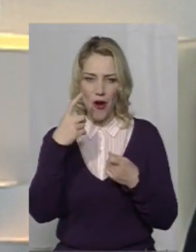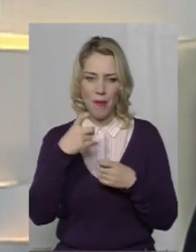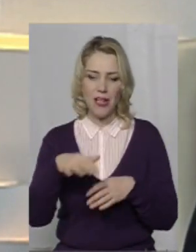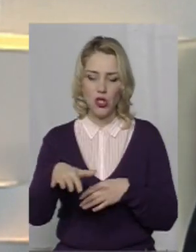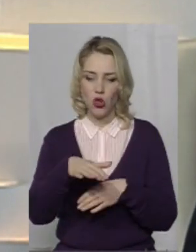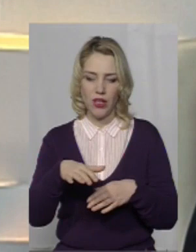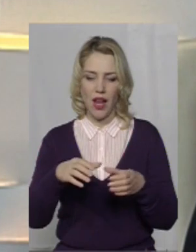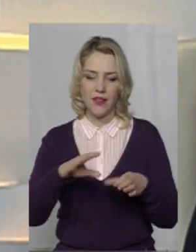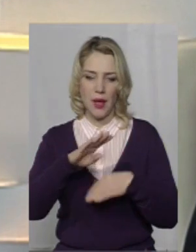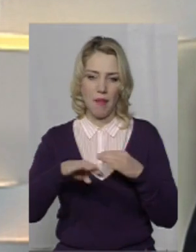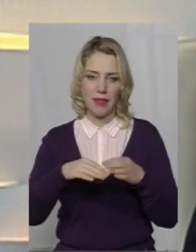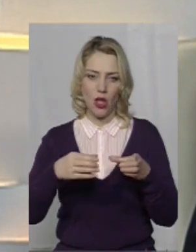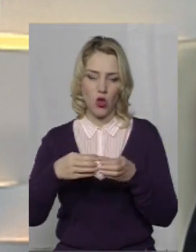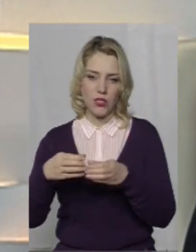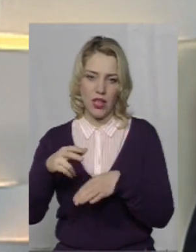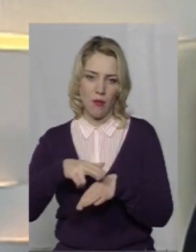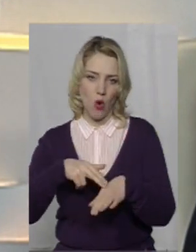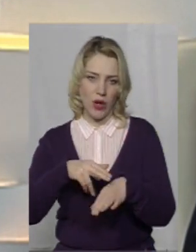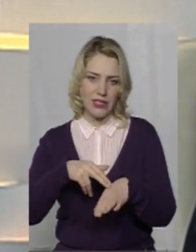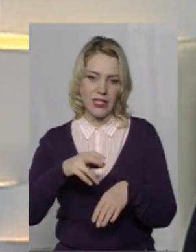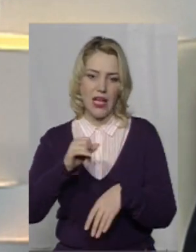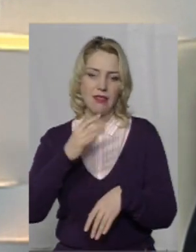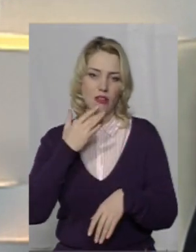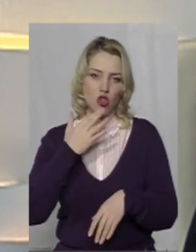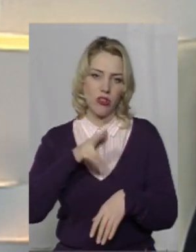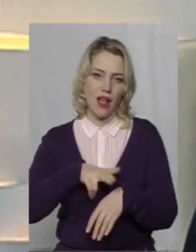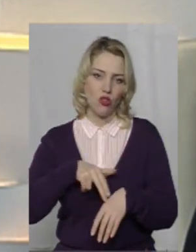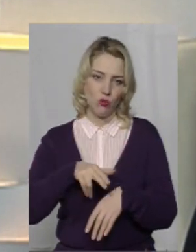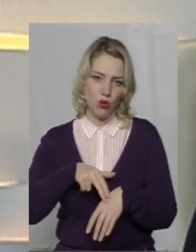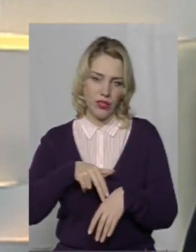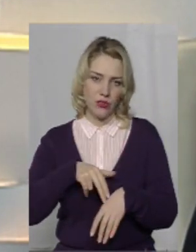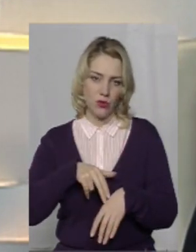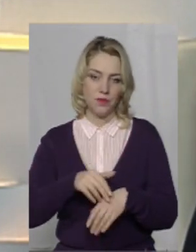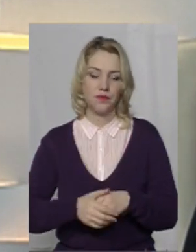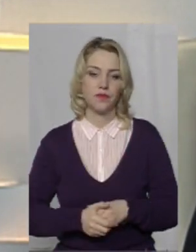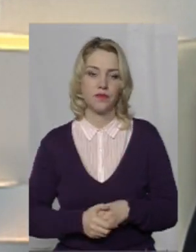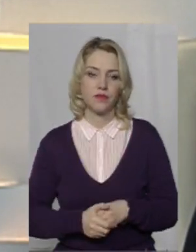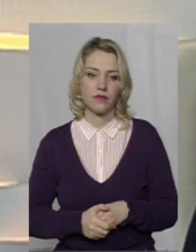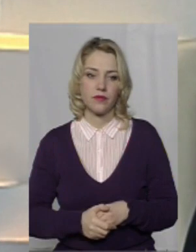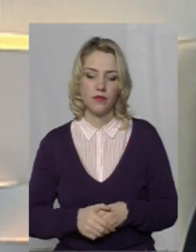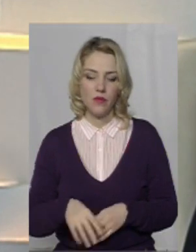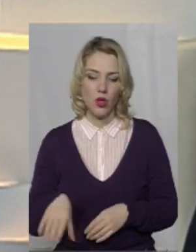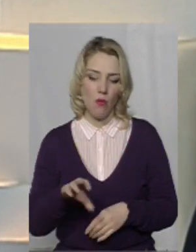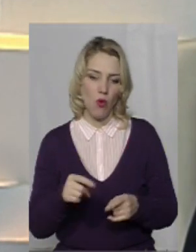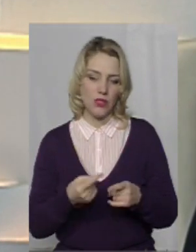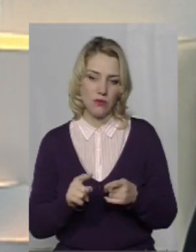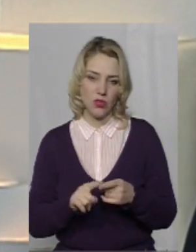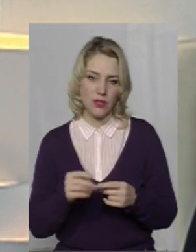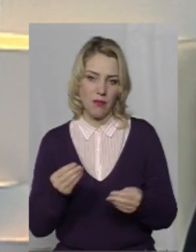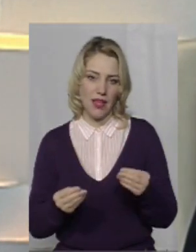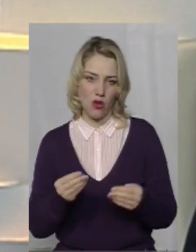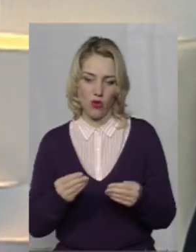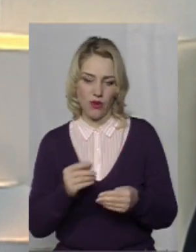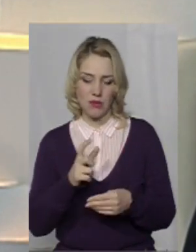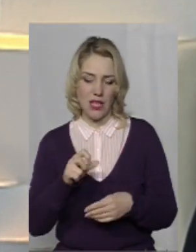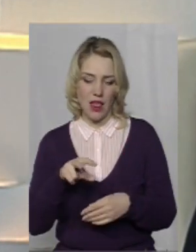підрозділи поліції, в національну поліцію. По всім цим ігровим